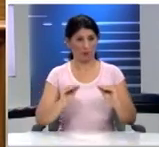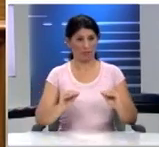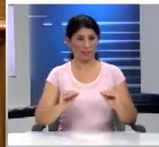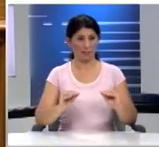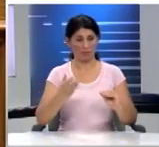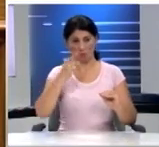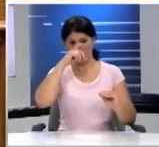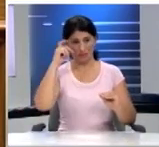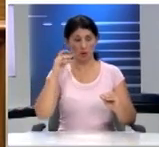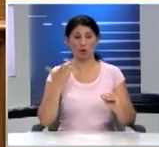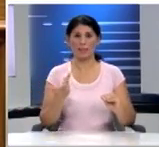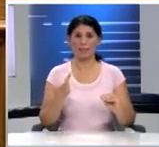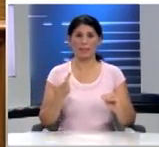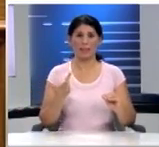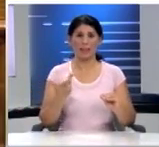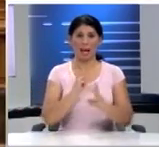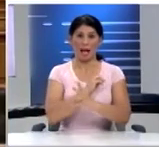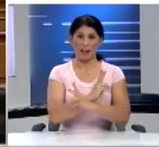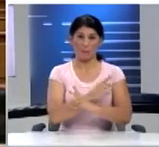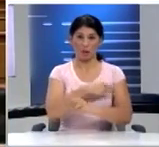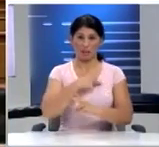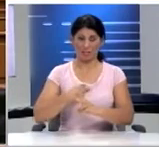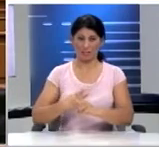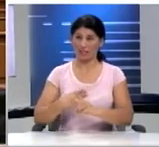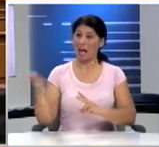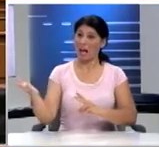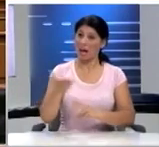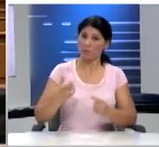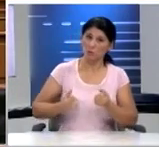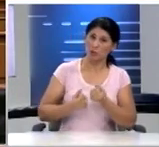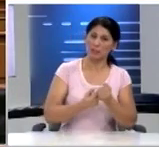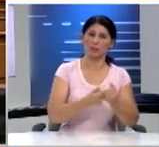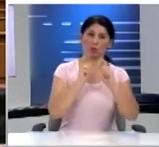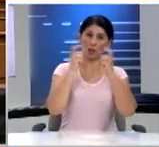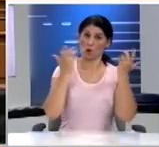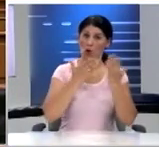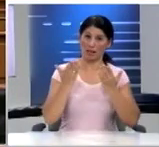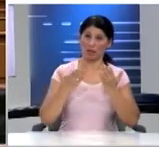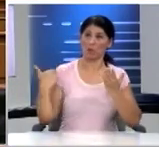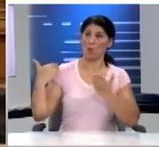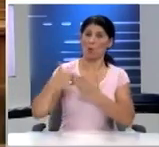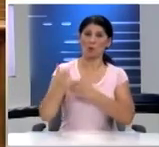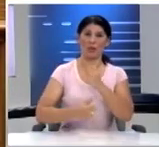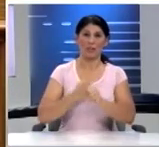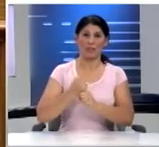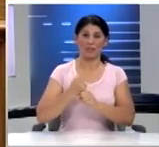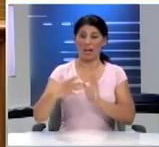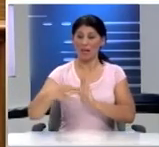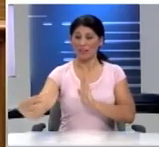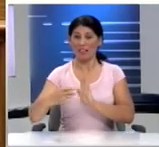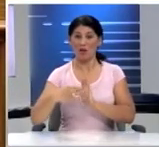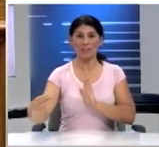είναι πολύ δύσκολη γιατί οι αναπληρωτές καθηγητές αυτοί οι οποίοι στηρίζουν τα σχολεία σας τόσα χρόνια τοποθετούνται